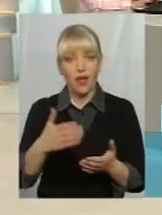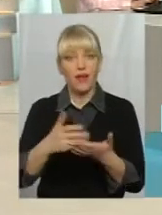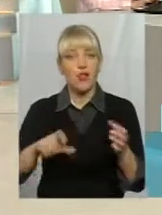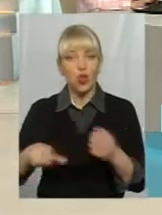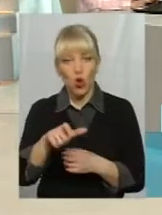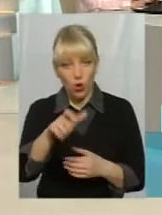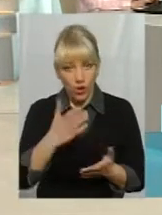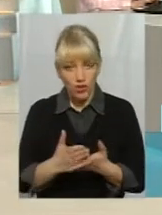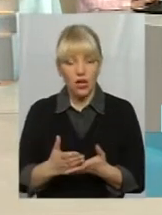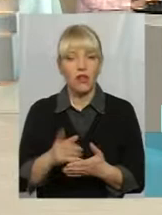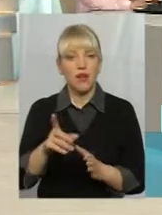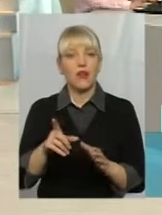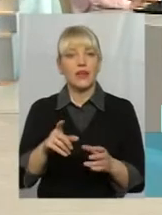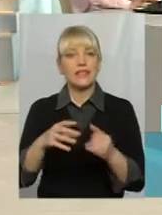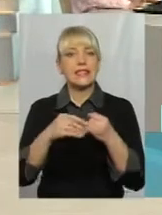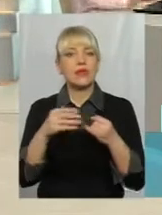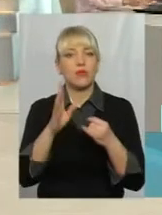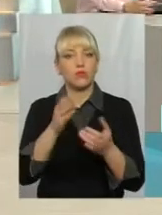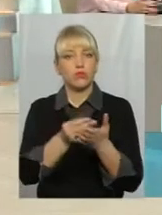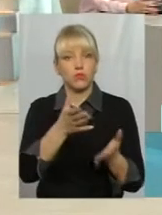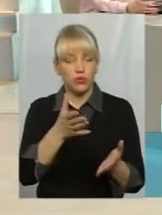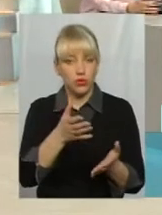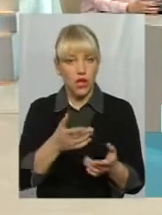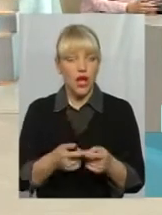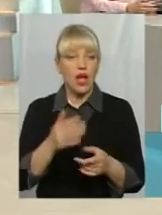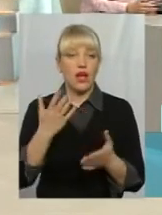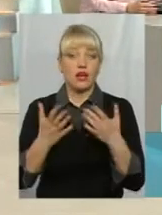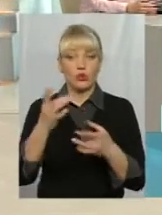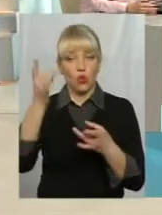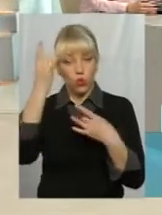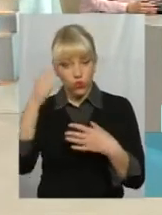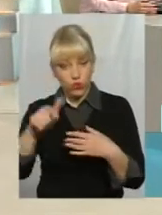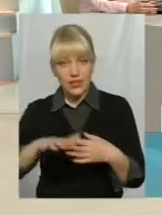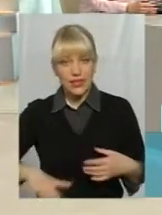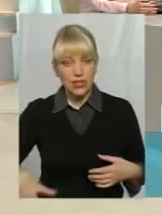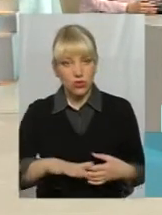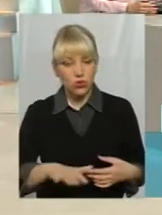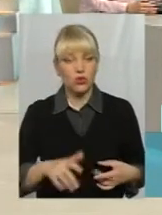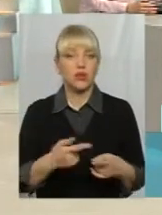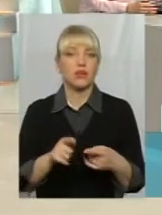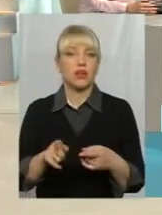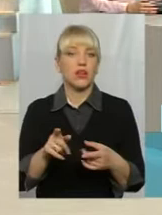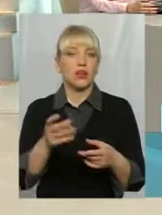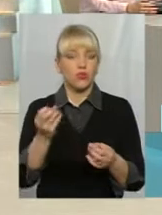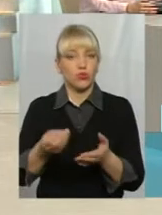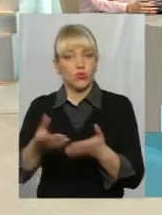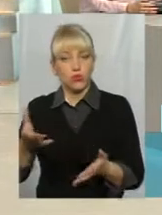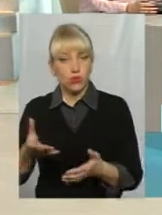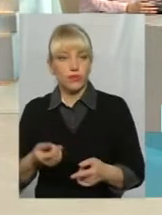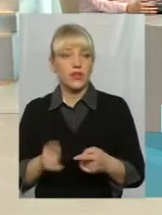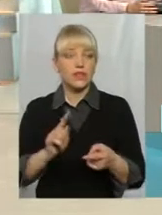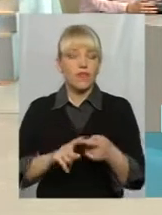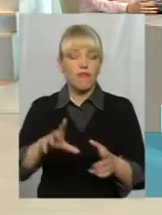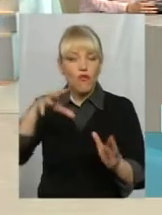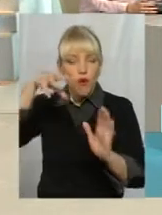І це ж входить, суттєво, міняє нормативну грошову оцінку. Окультурна та територія, не окультурна, і так далі. Багато речей входять в нормативну